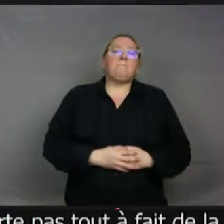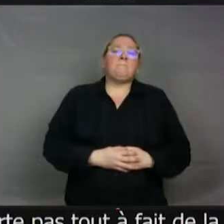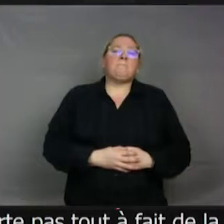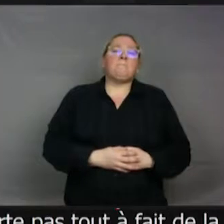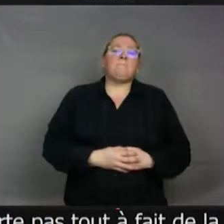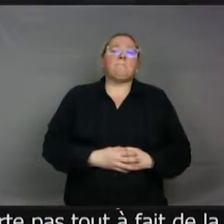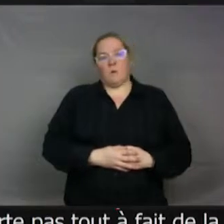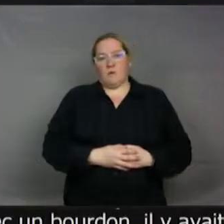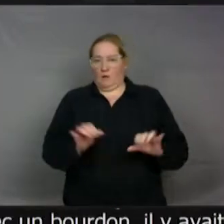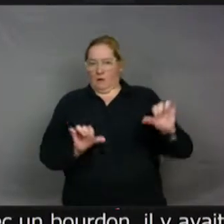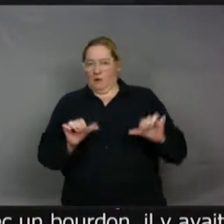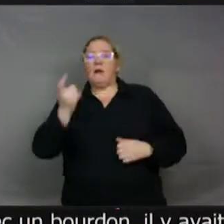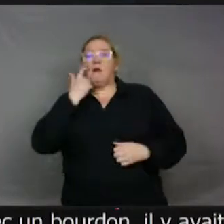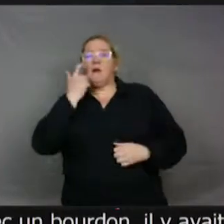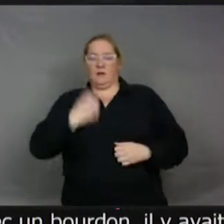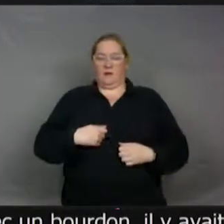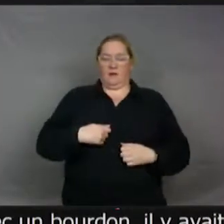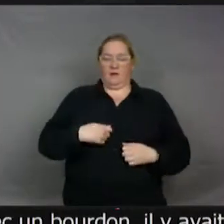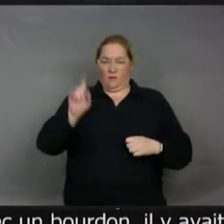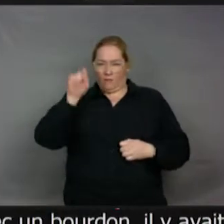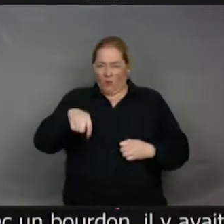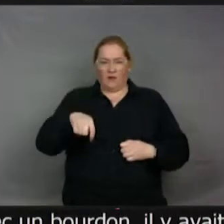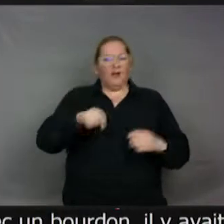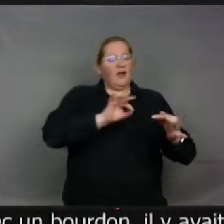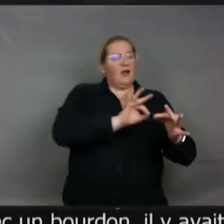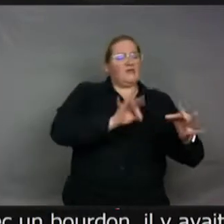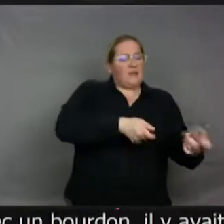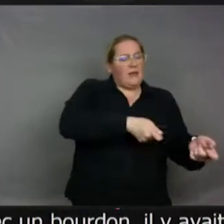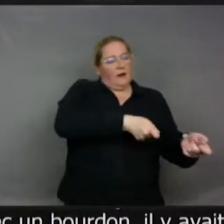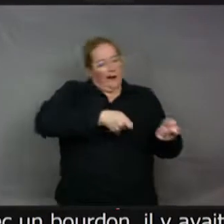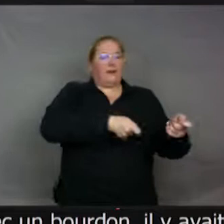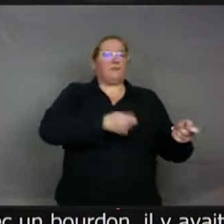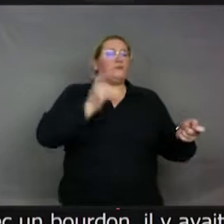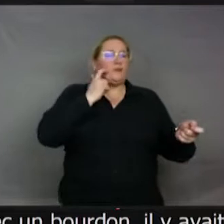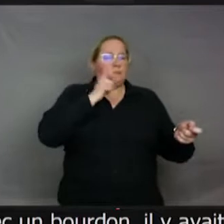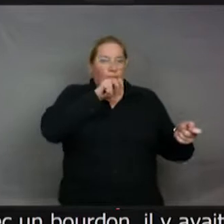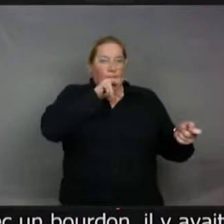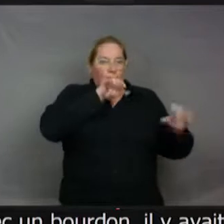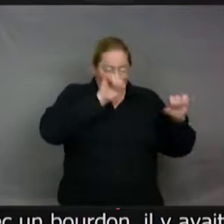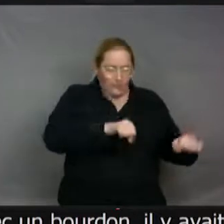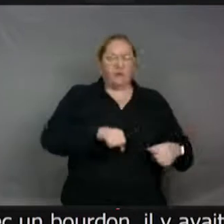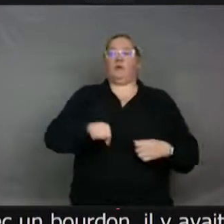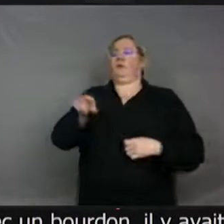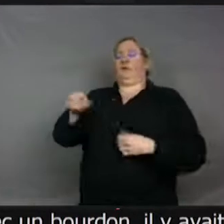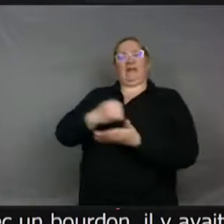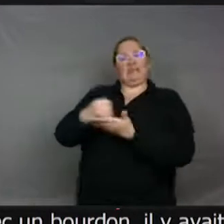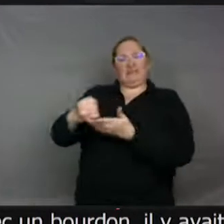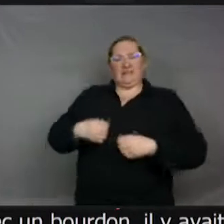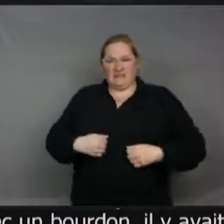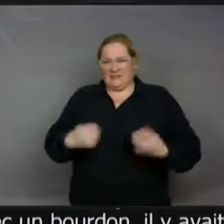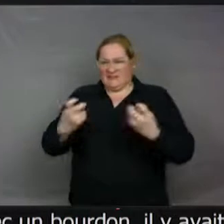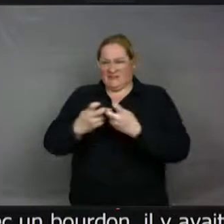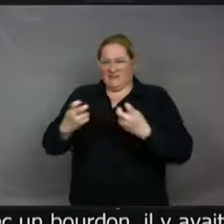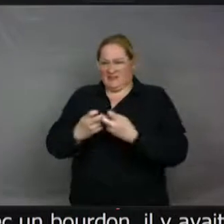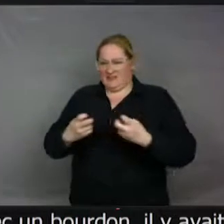challenger. y en avait un, il fallait qu tire sur une ficelle pour avoir une récompense sucrée. Et un autre, fallait qu mette une boule au milieu d'une